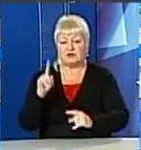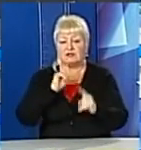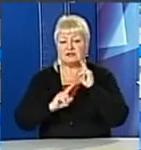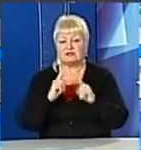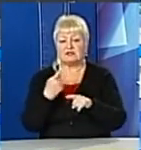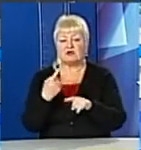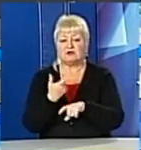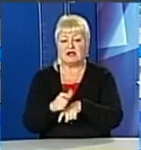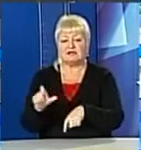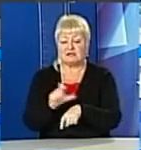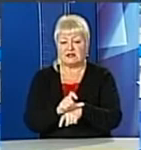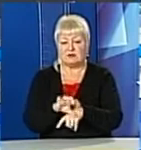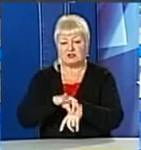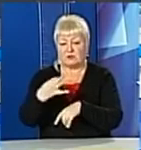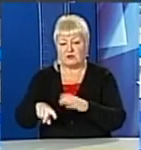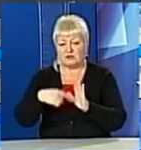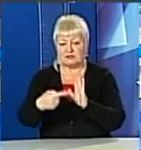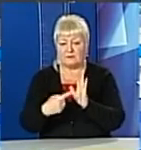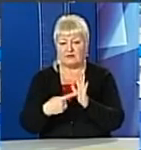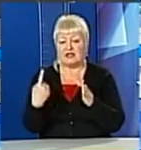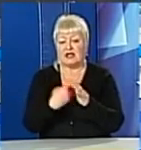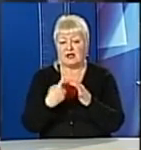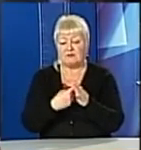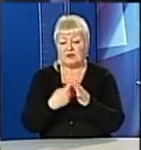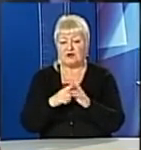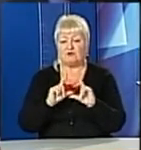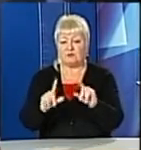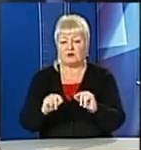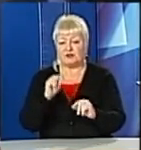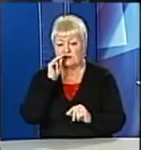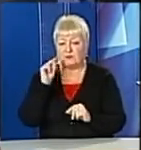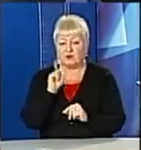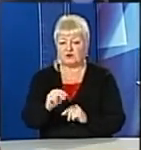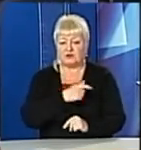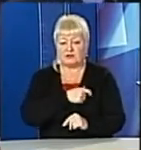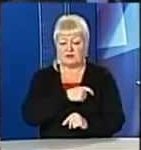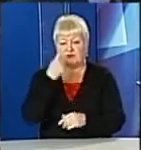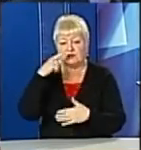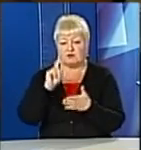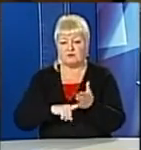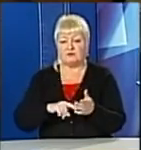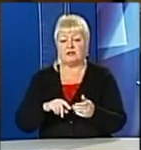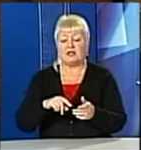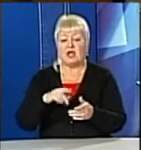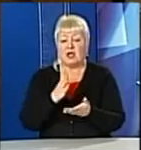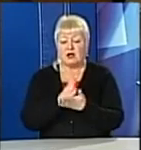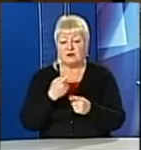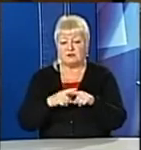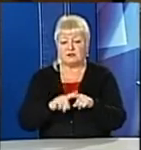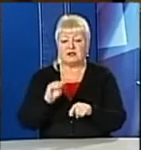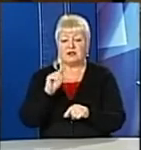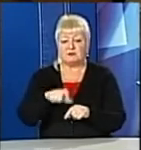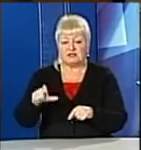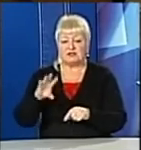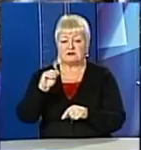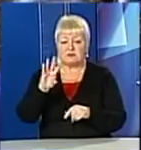болісних тем – пільгові перевезення в міських маршрутках. Депутати певні, ситуація з громадським транспортом та пасажирами з посвідченнями